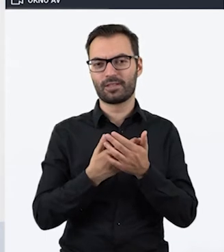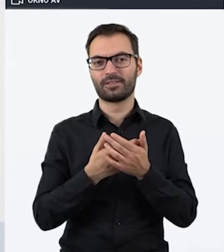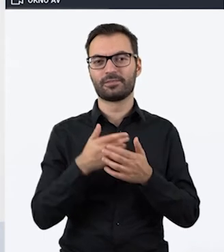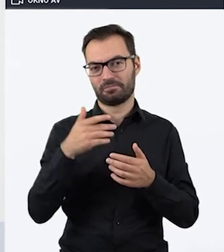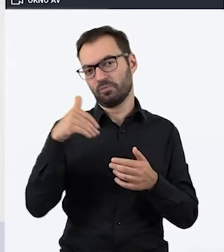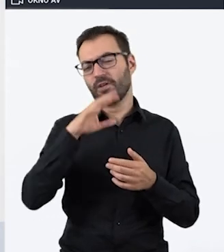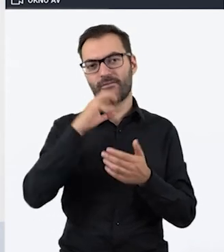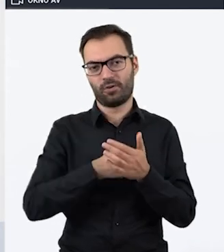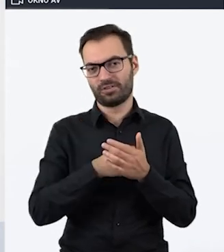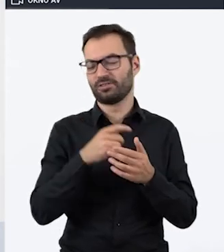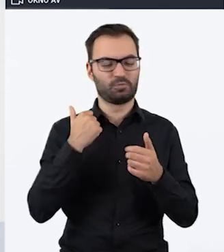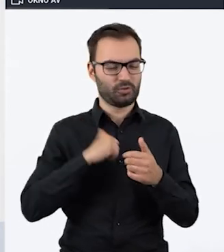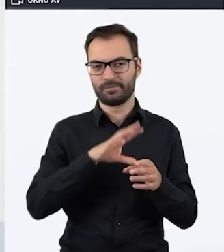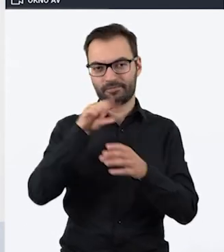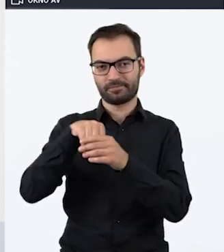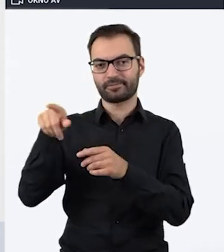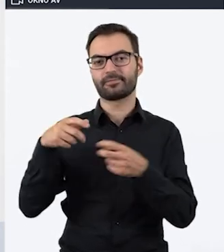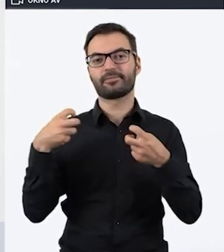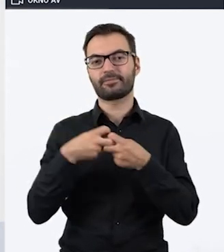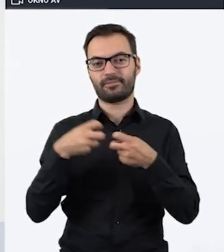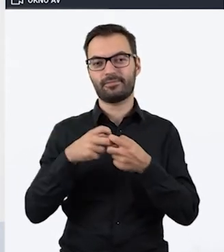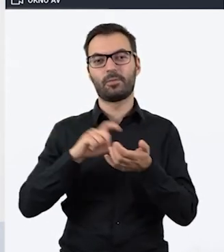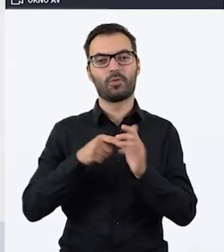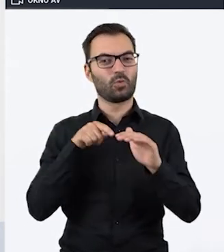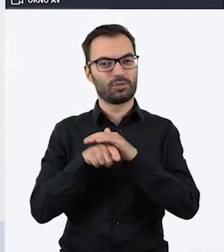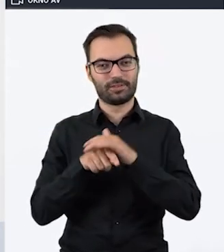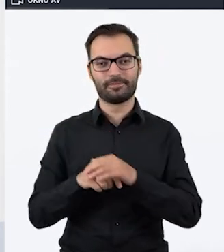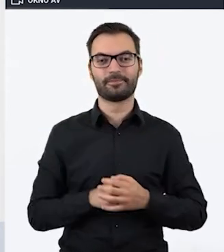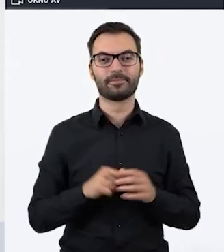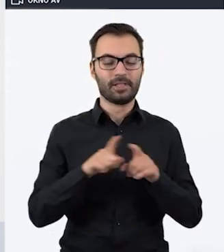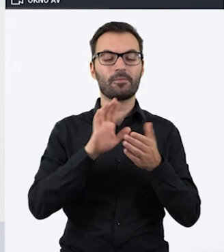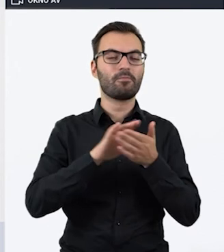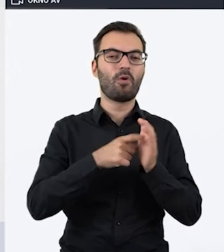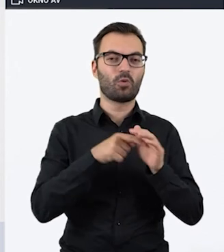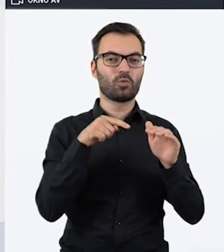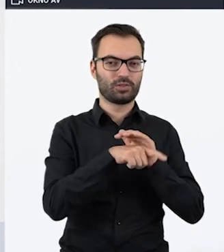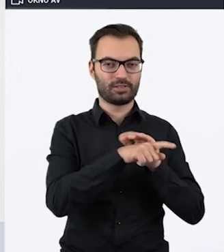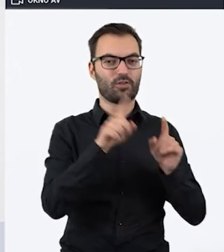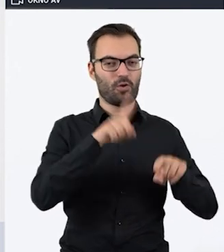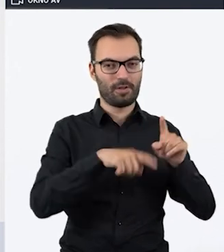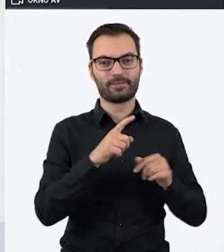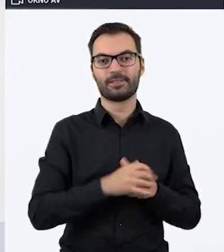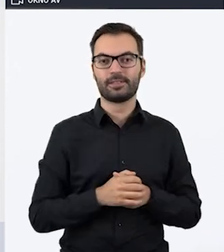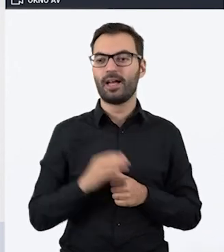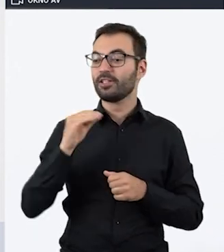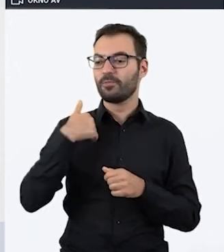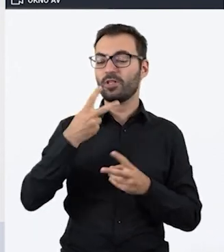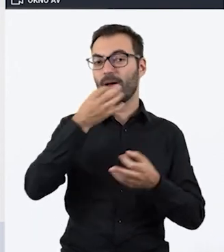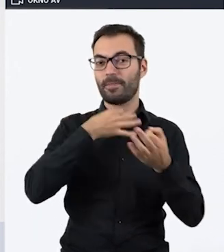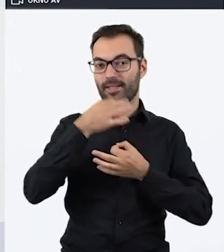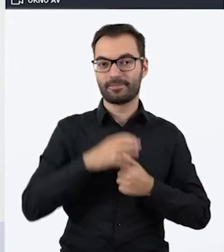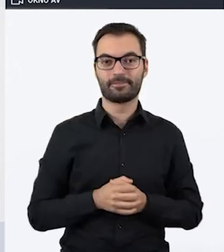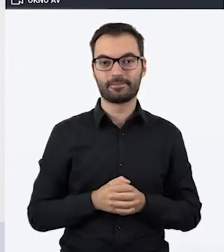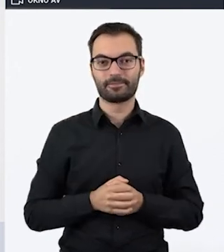narzędzi, które wykorzystamy bez problemu w Escape Roomie stacjonarnym. Tak, i padły jeszcze dwa pytania w międzyczasie na